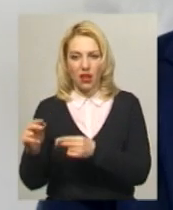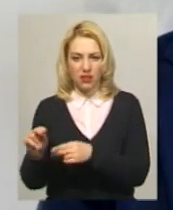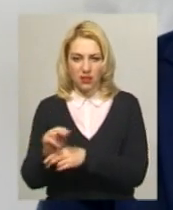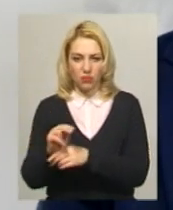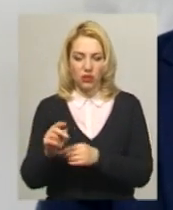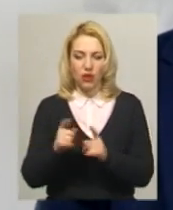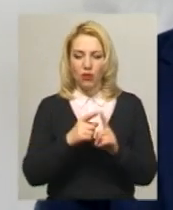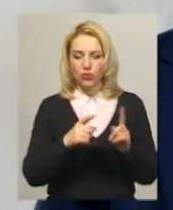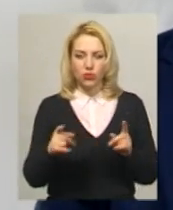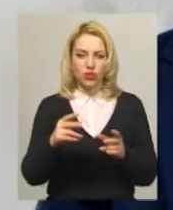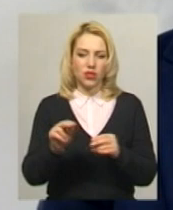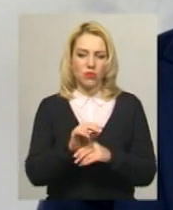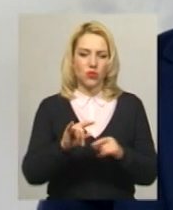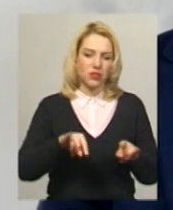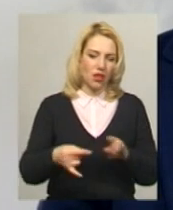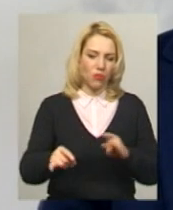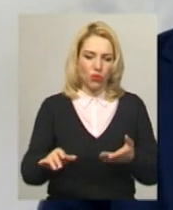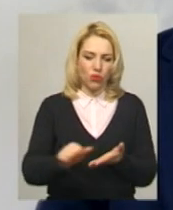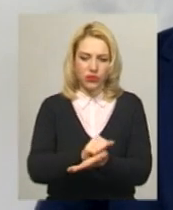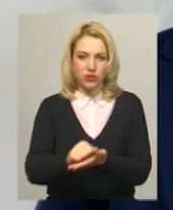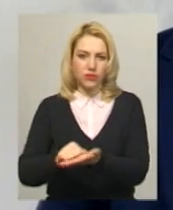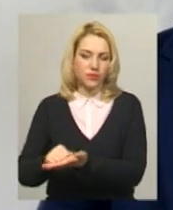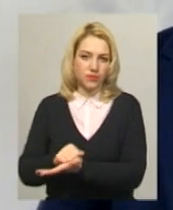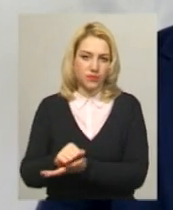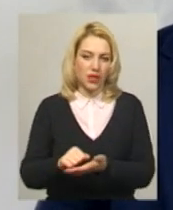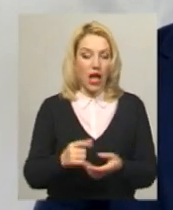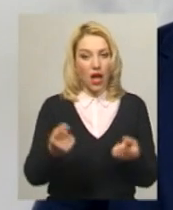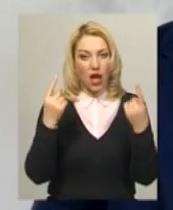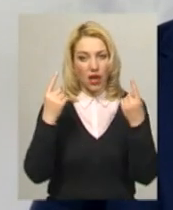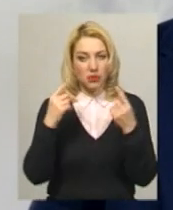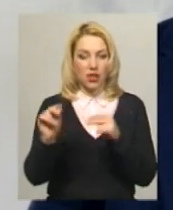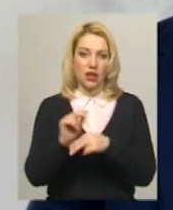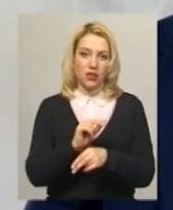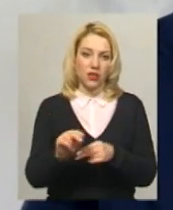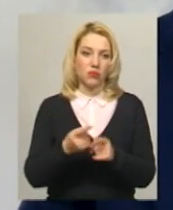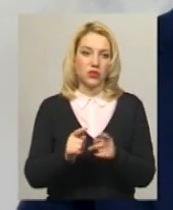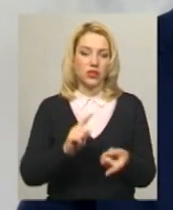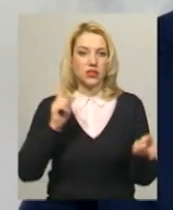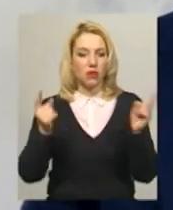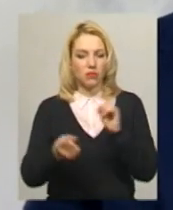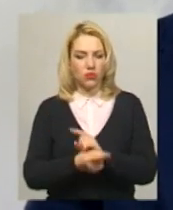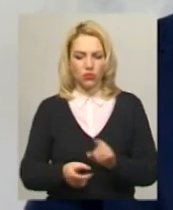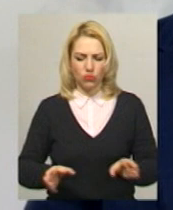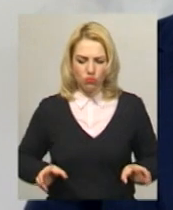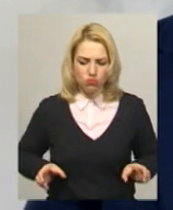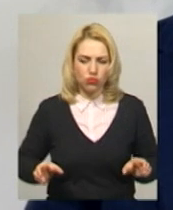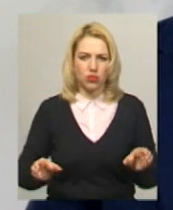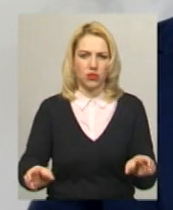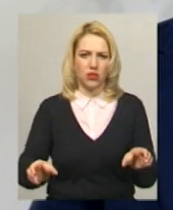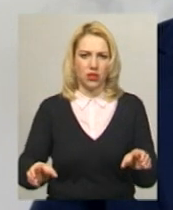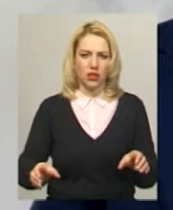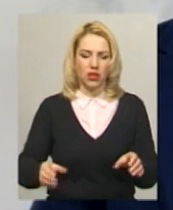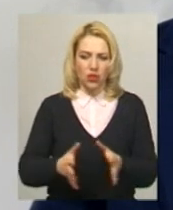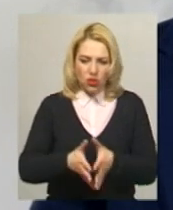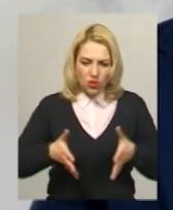практичне усунення ямковості. Капітальний ремонт замінюють борти, інколи